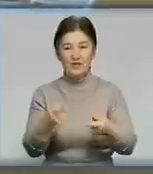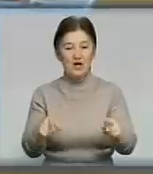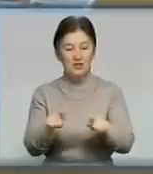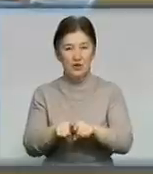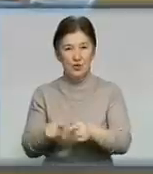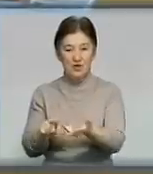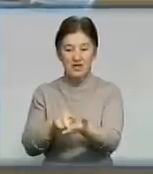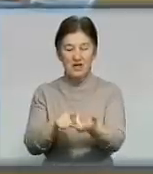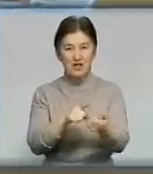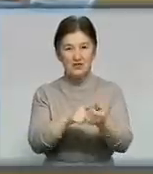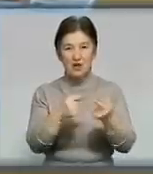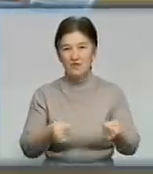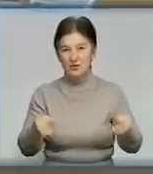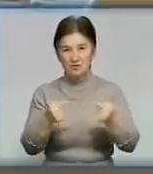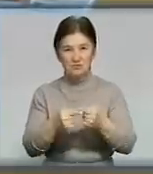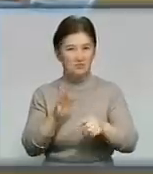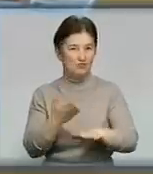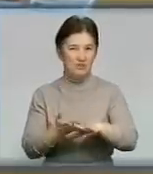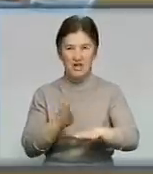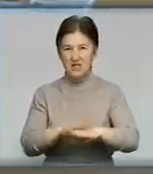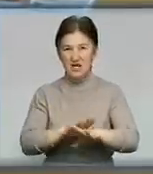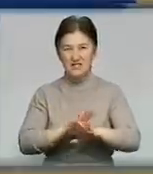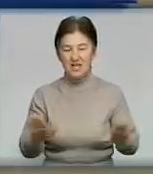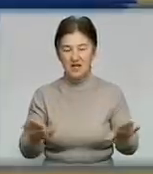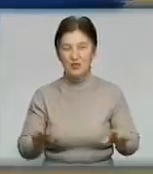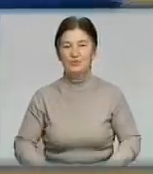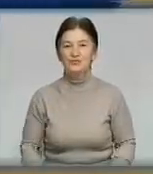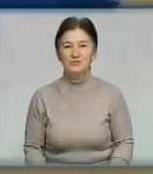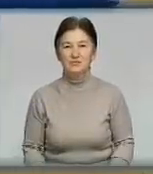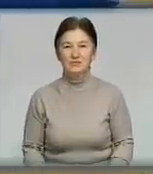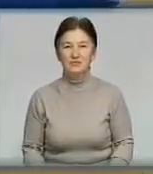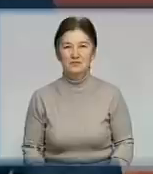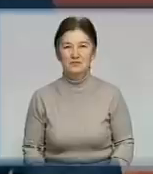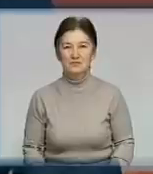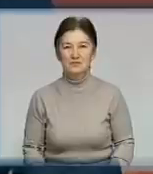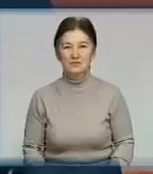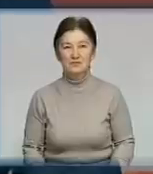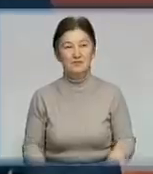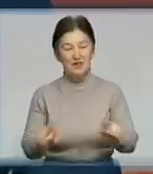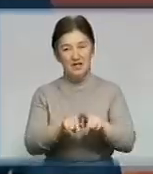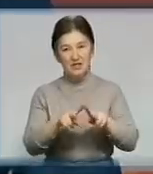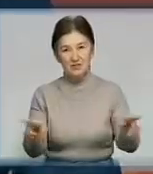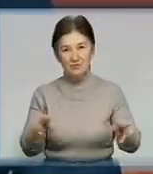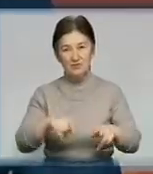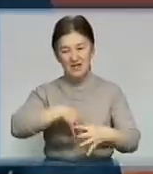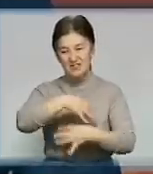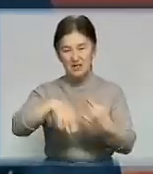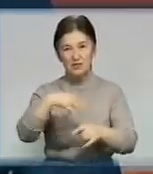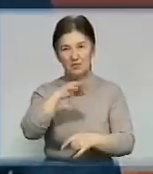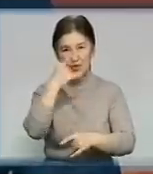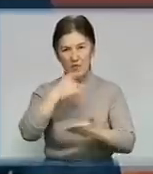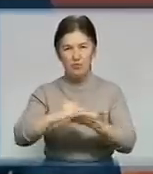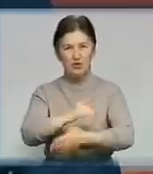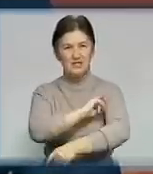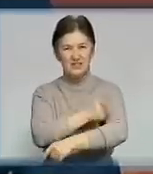кількістю заявок визначатись буде не дуже складно. Ігор Токар, Микола Головко, Погляд. Тим часом економічний скандал навколо політичної